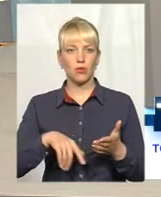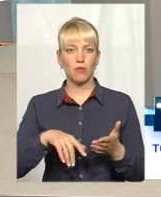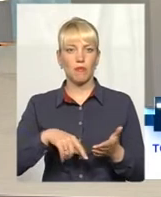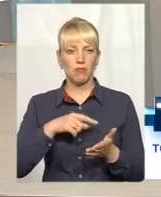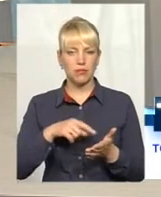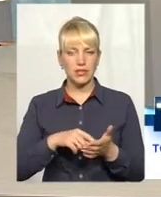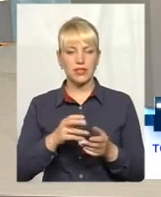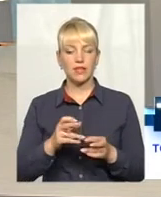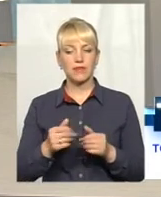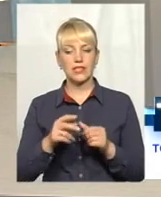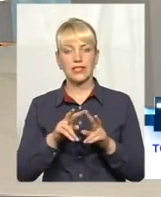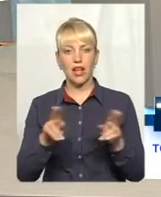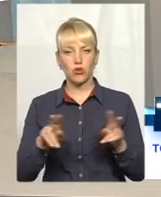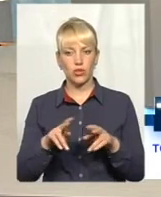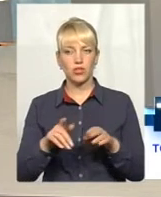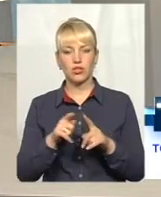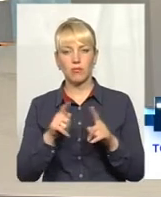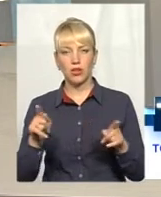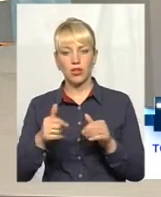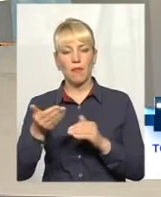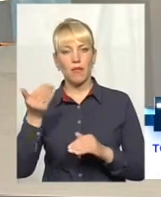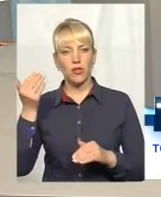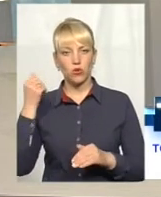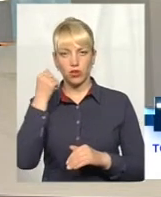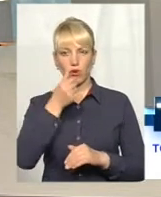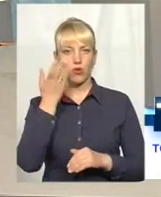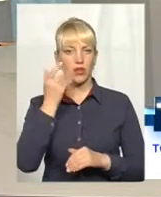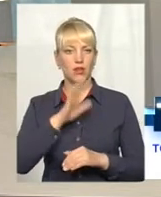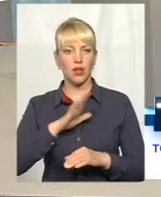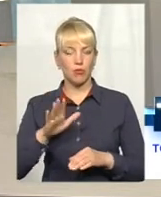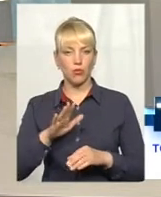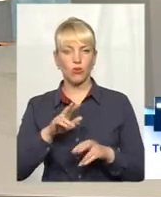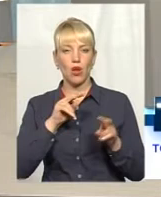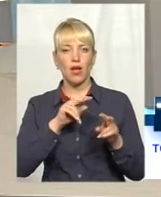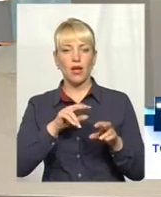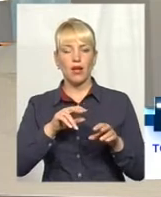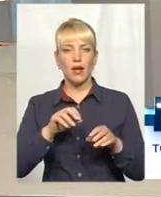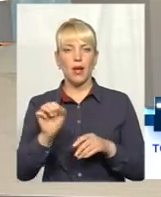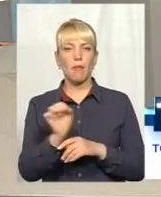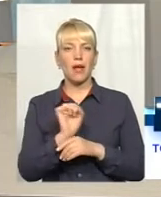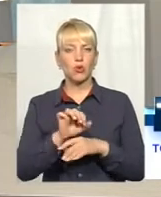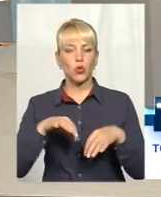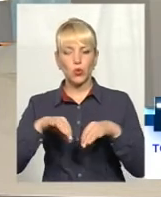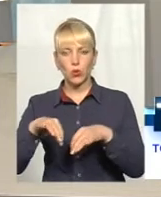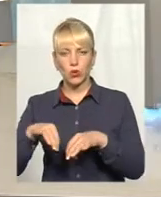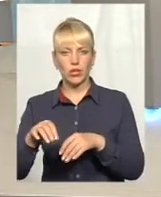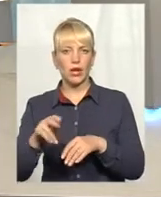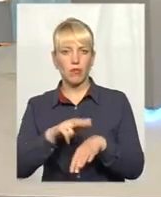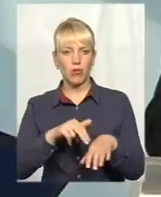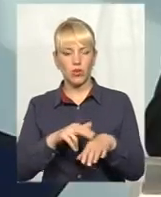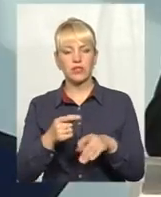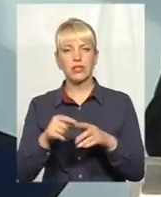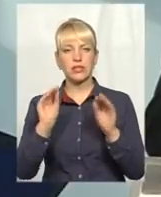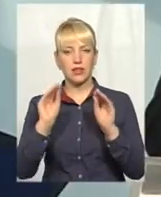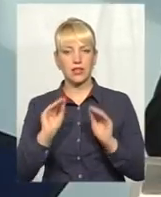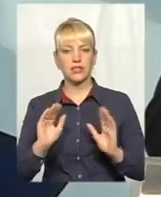аналогічний період минулого і минулих років, коли не було патрульної поліції, то статистика зменшується,